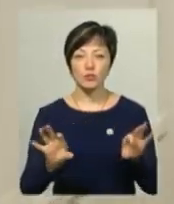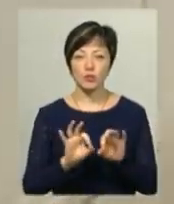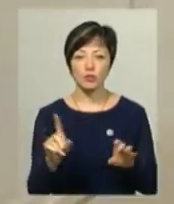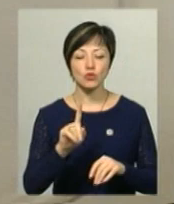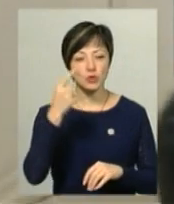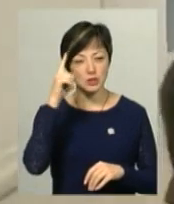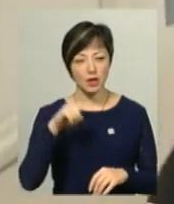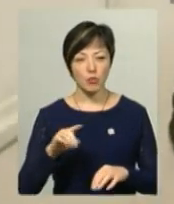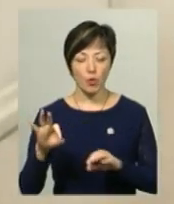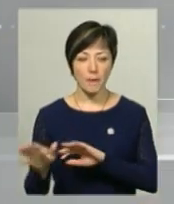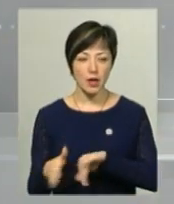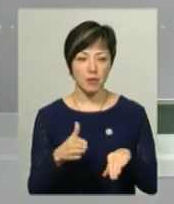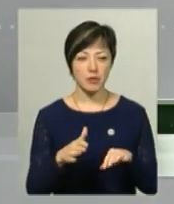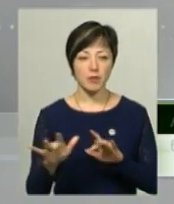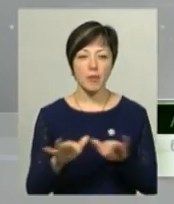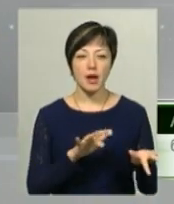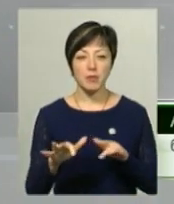йому відомо про перебіг засідання.